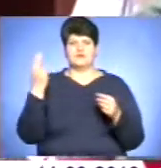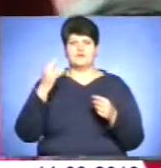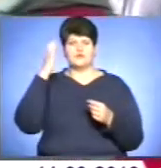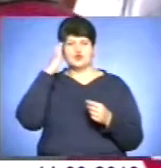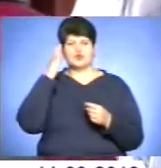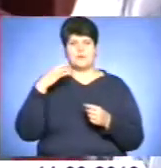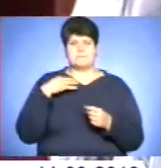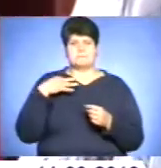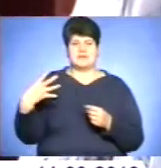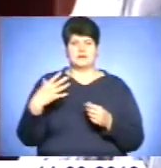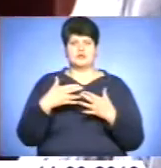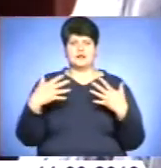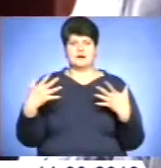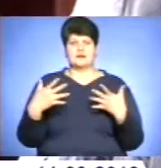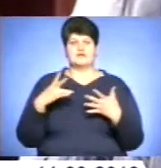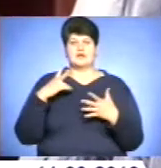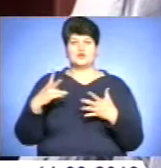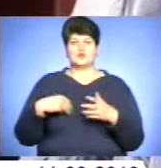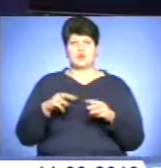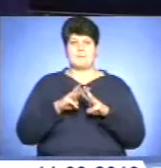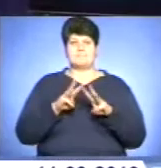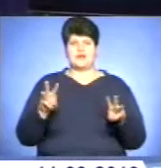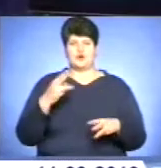тонах зображує родину французького мільйонера.